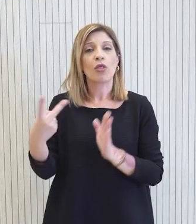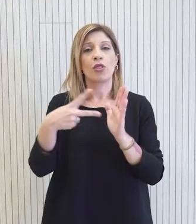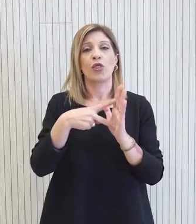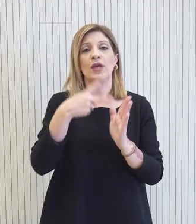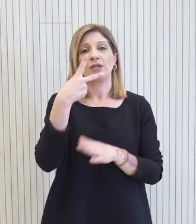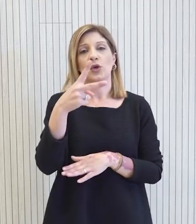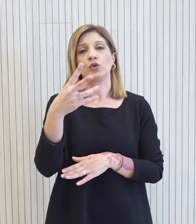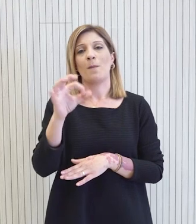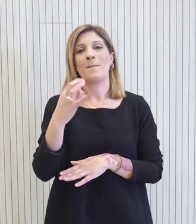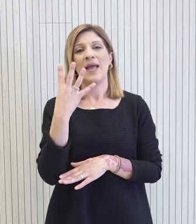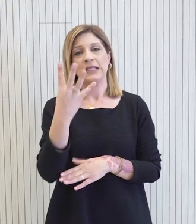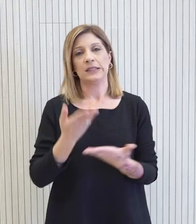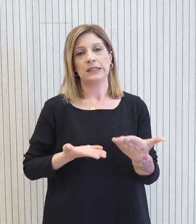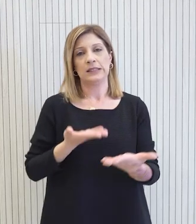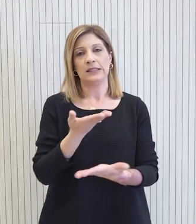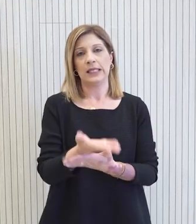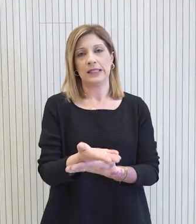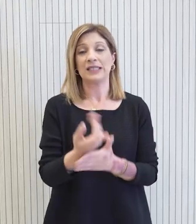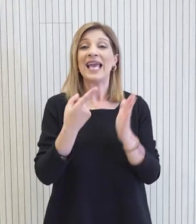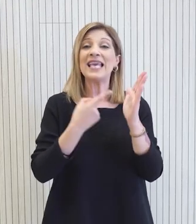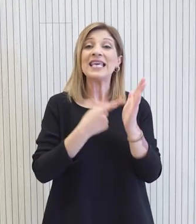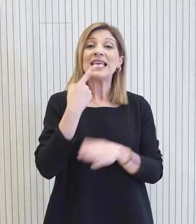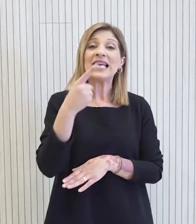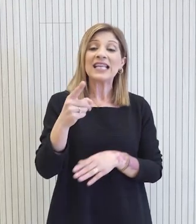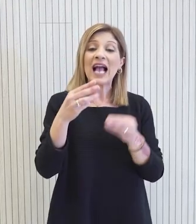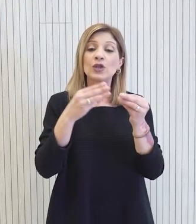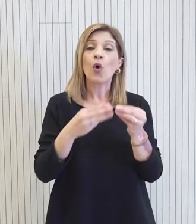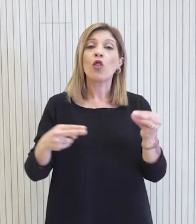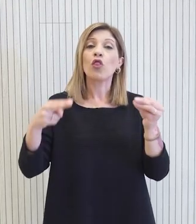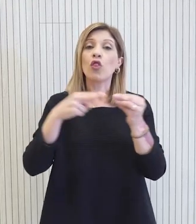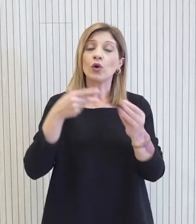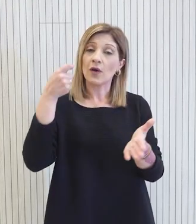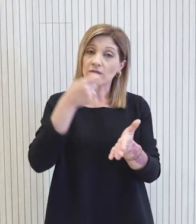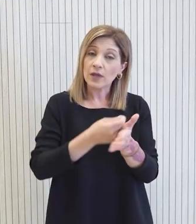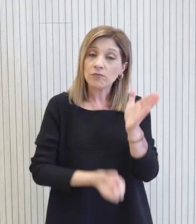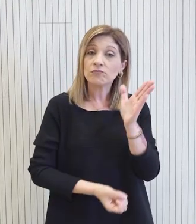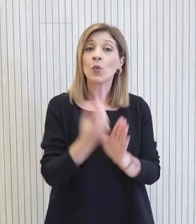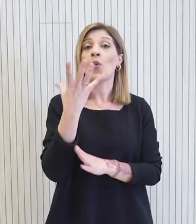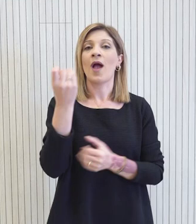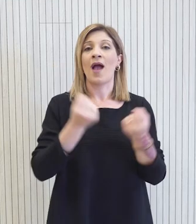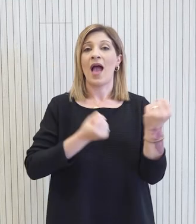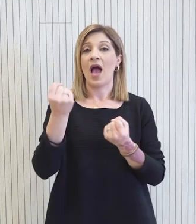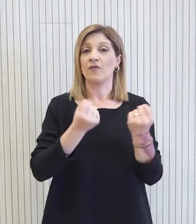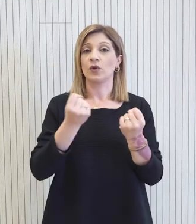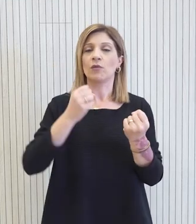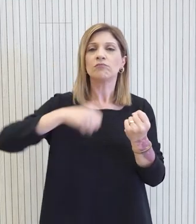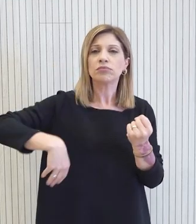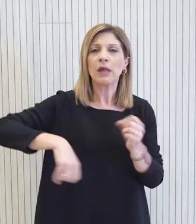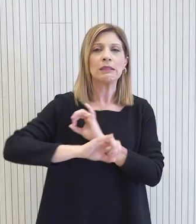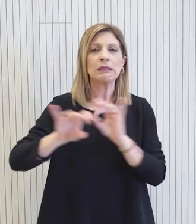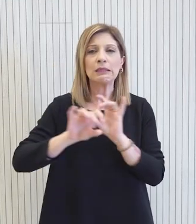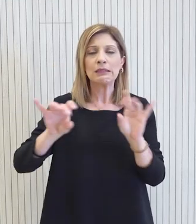.254 αιτήσεις. Οι 1.187 αιτήσεις αφορούν την αγορά καινούριου οχήματος μηδενικών εκπομπών